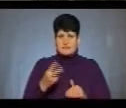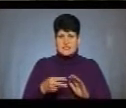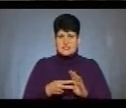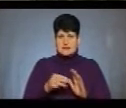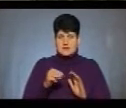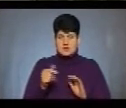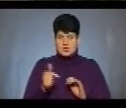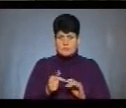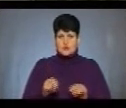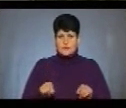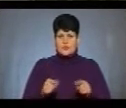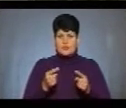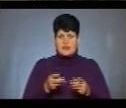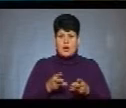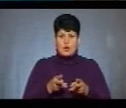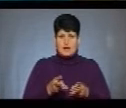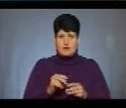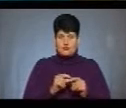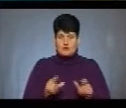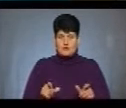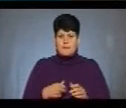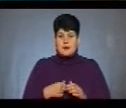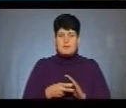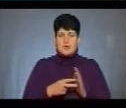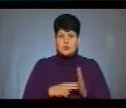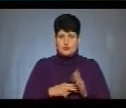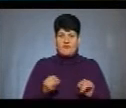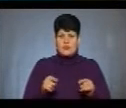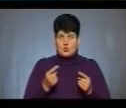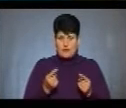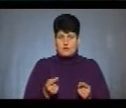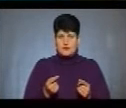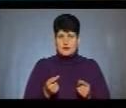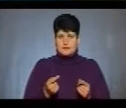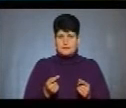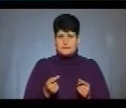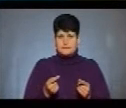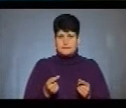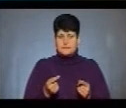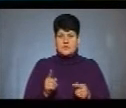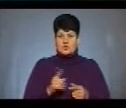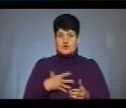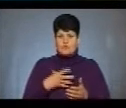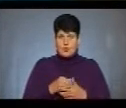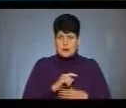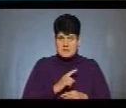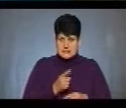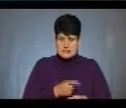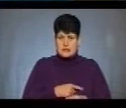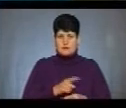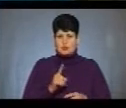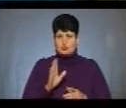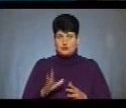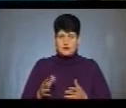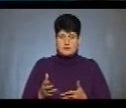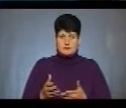тисяч гривень, щоб відновити котельню школи. Ми плануємо відновлювати щось своїми силами, щось, будемо